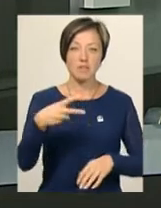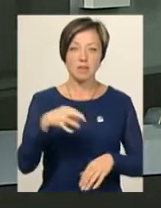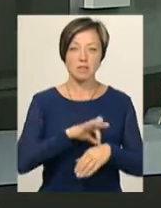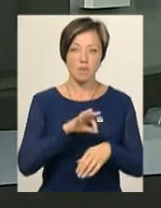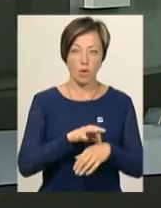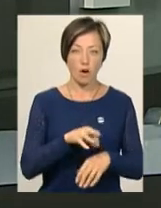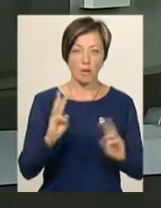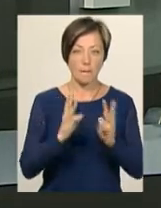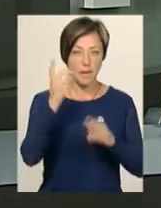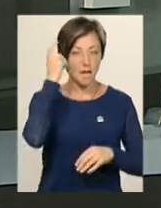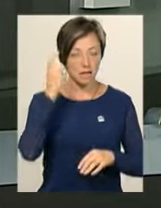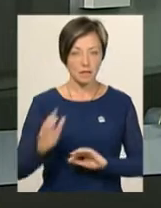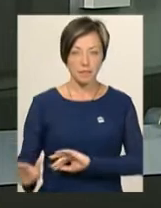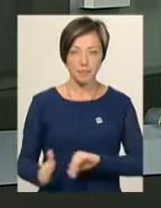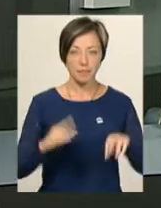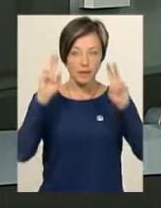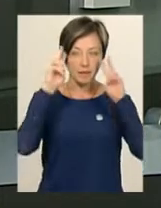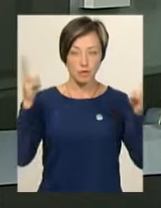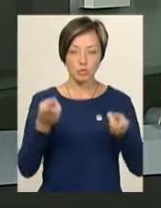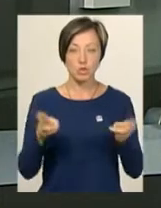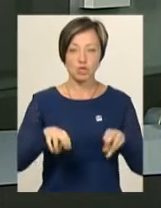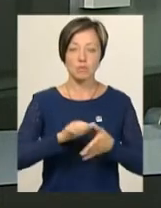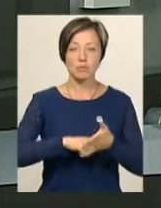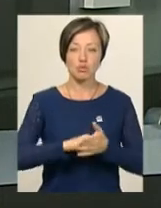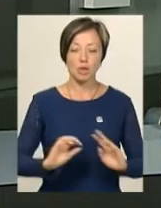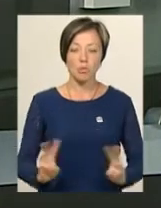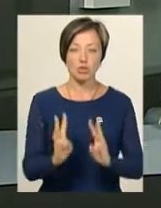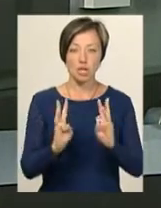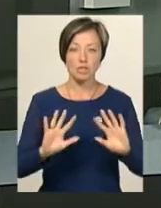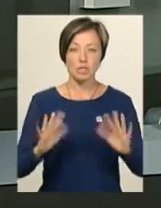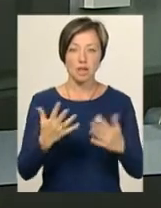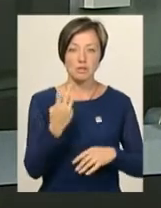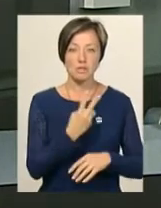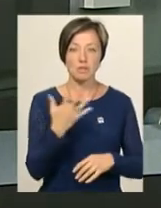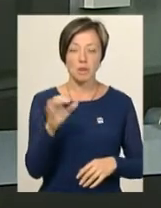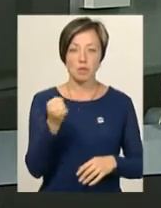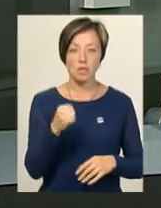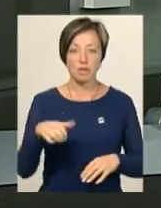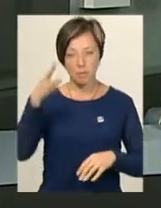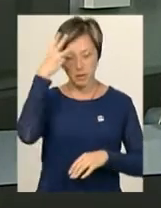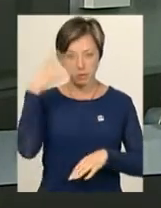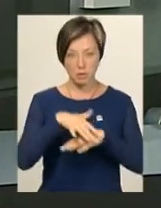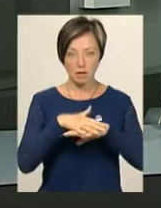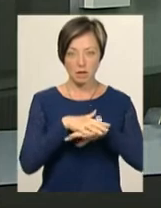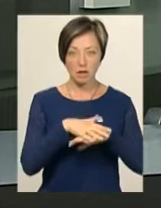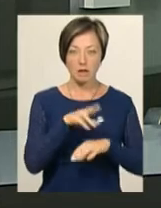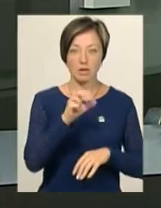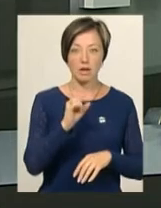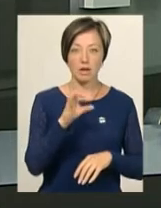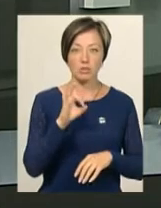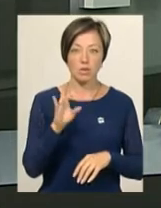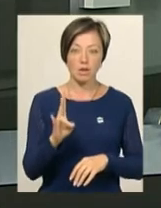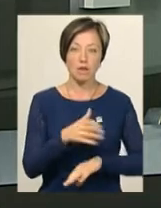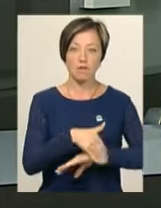менінгіт. Невідомою залишається причина пожежі, що сталося 25 серпня на Хмельницькому ринку «Дарсон» на вулиці